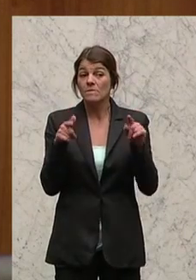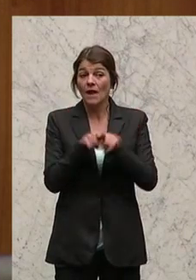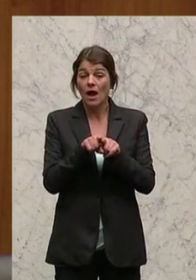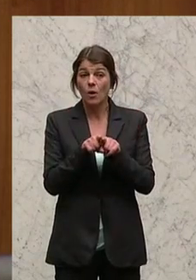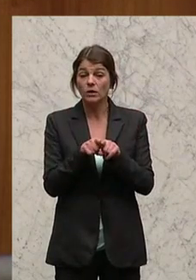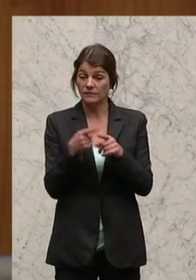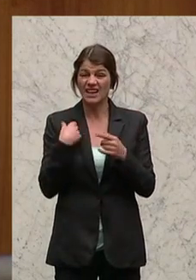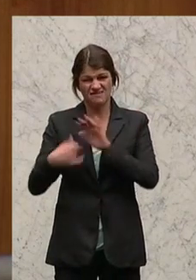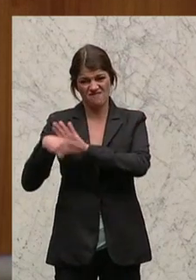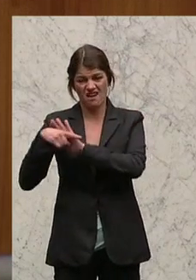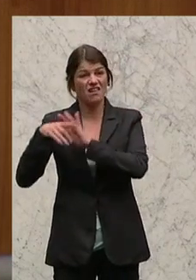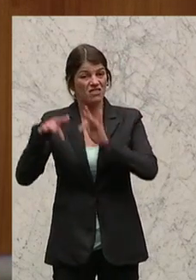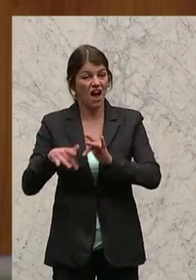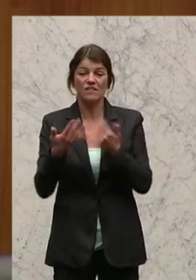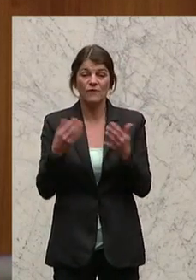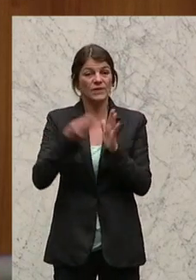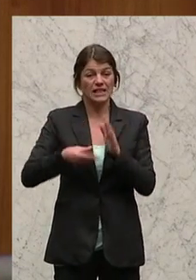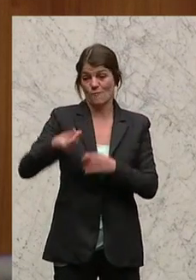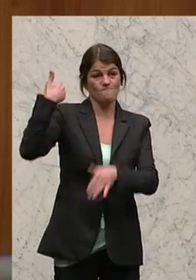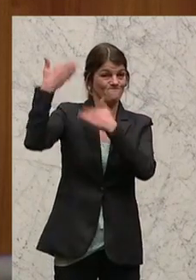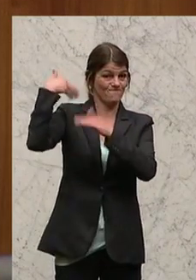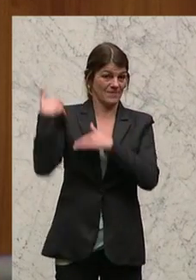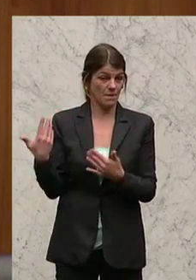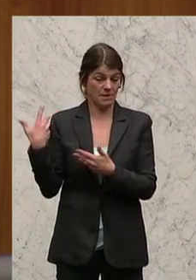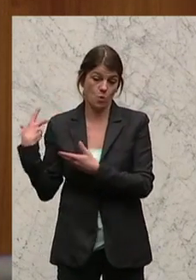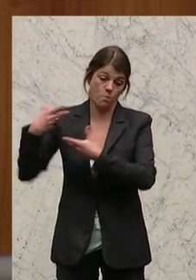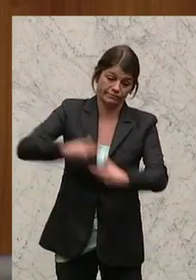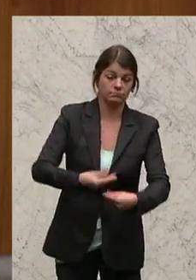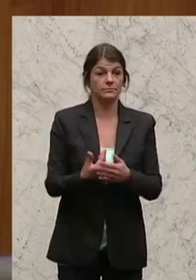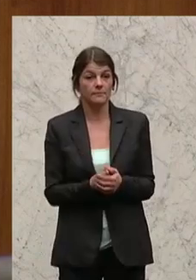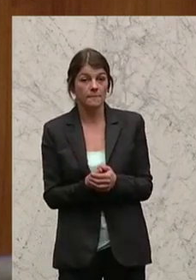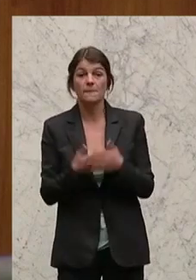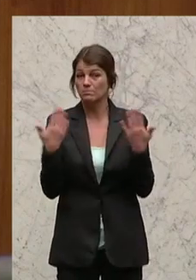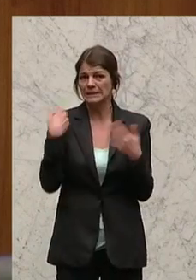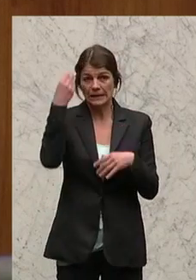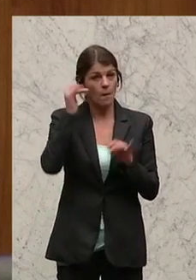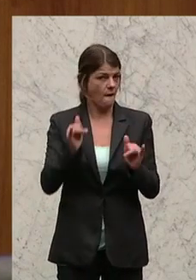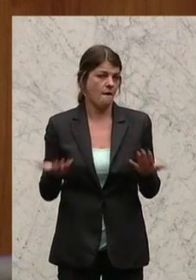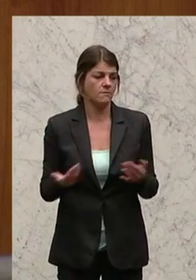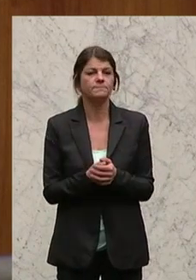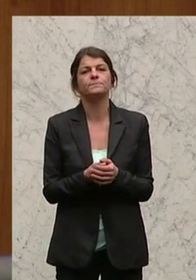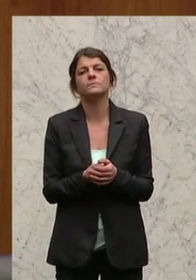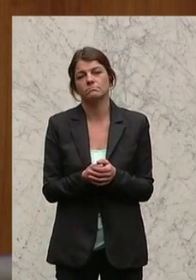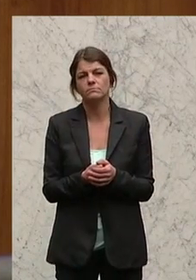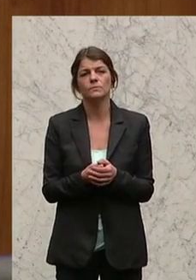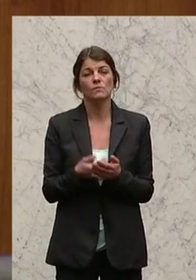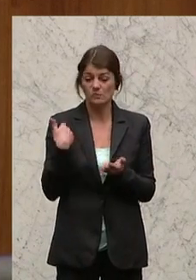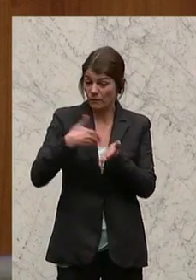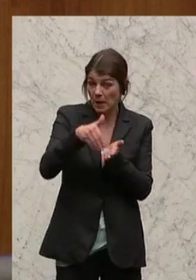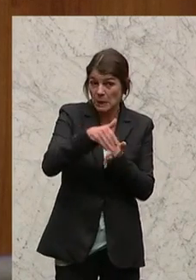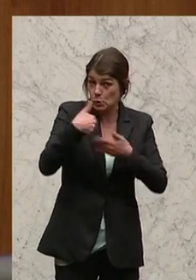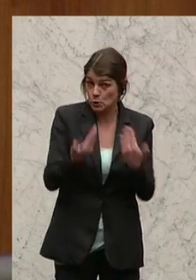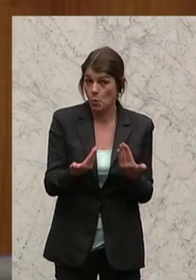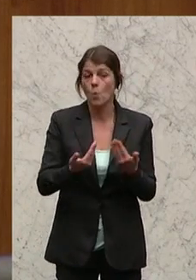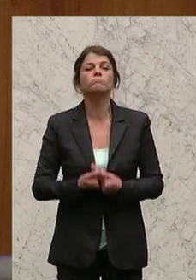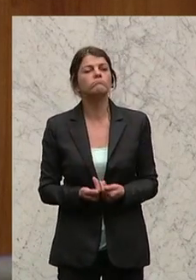jetzt noch einen Nachteil haben aus den Verträgen, die von früheren Jahren gekommen sind. Und ich glaube schon, wenn man diesen Weg beschreitet, dass